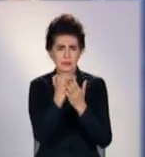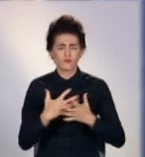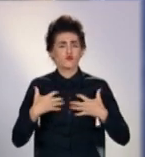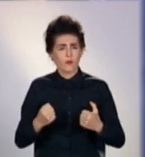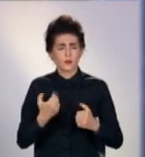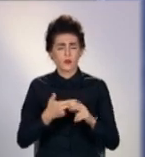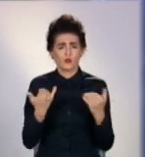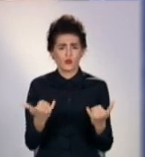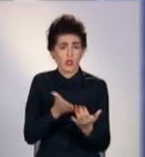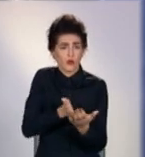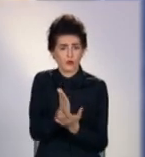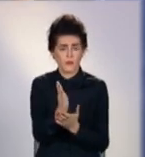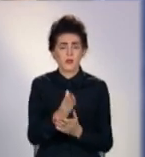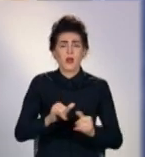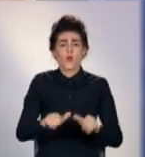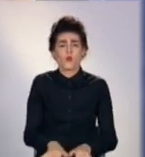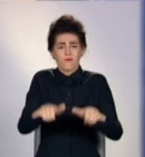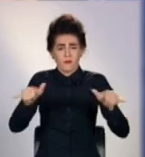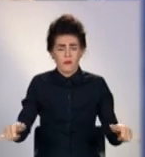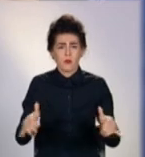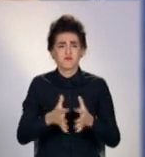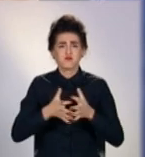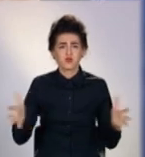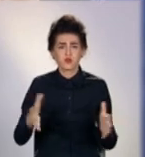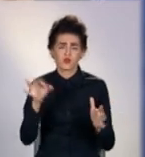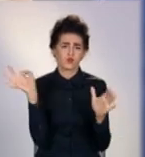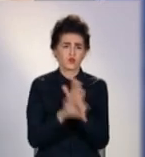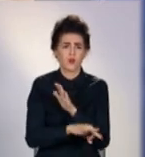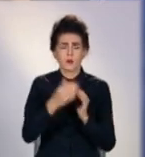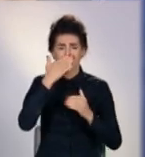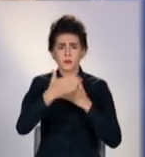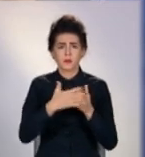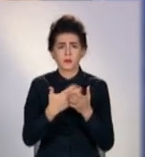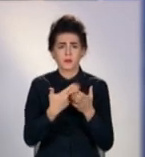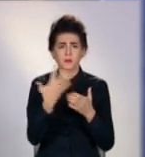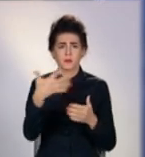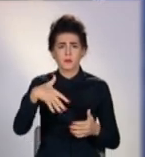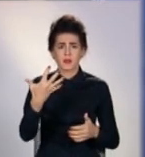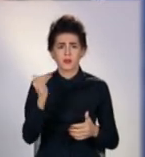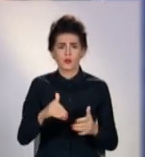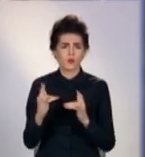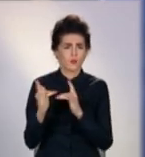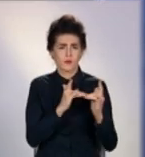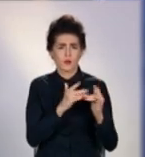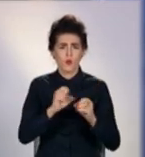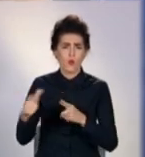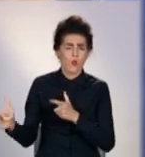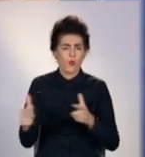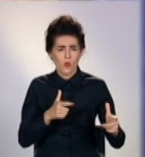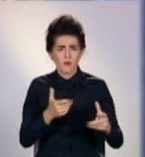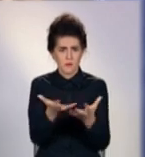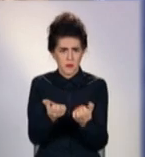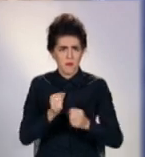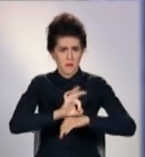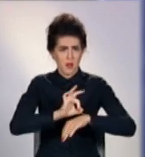поставлена задача нам збільшити досить терміново, замість 50 тисяч ліжок, які в нас були до цього готові приймати хворих